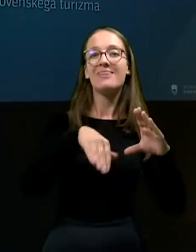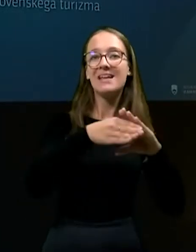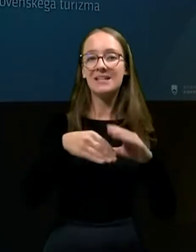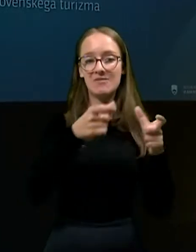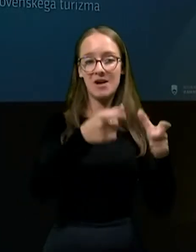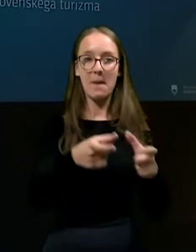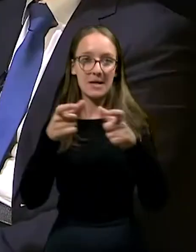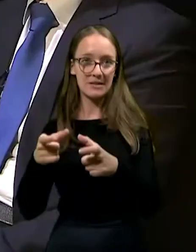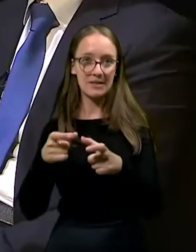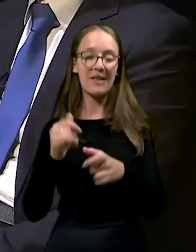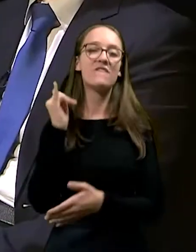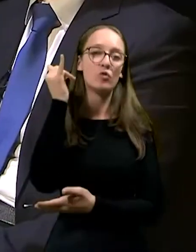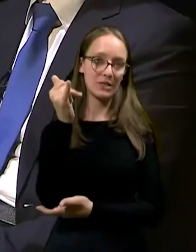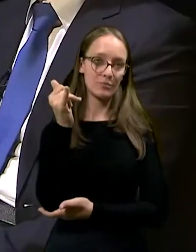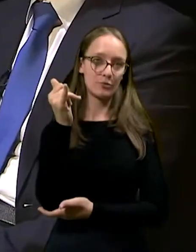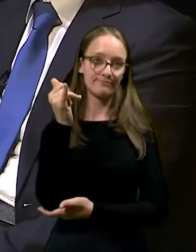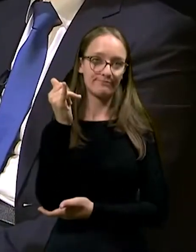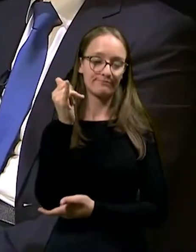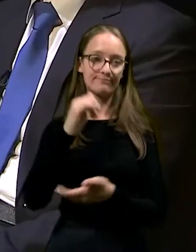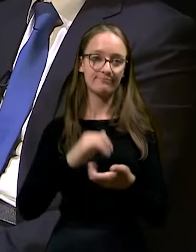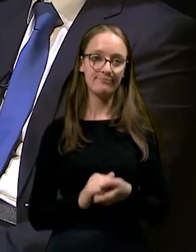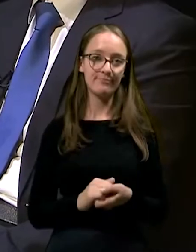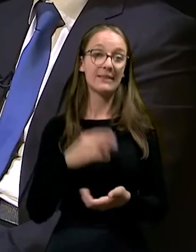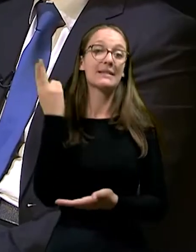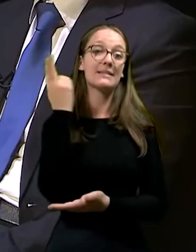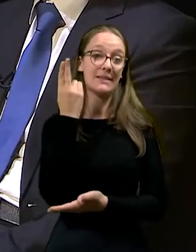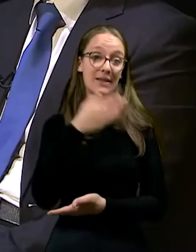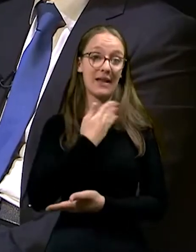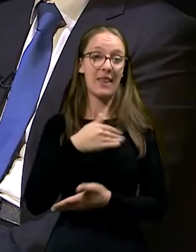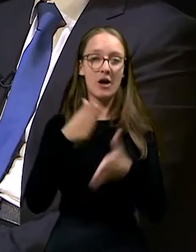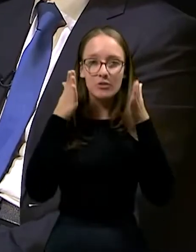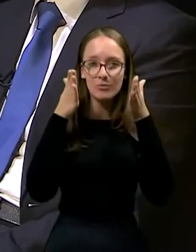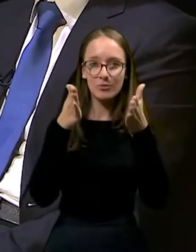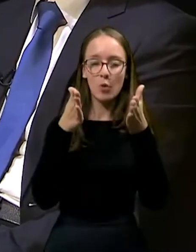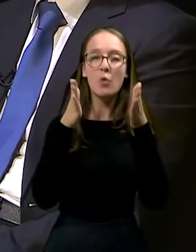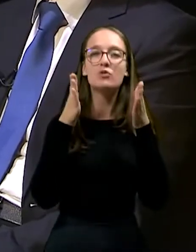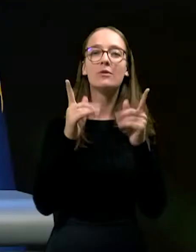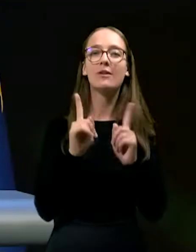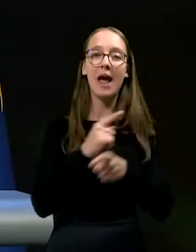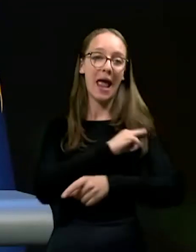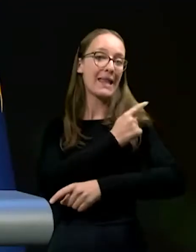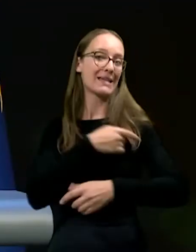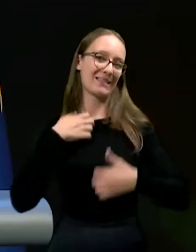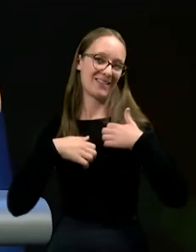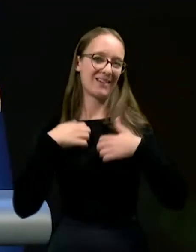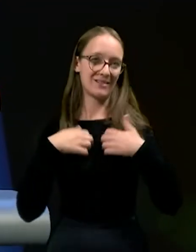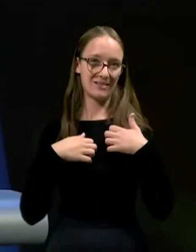v turizmu. Seveda je naša pozornost osmerjena v energetsko krizo,